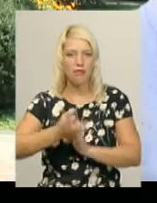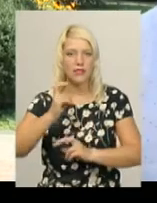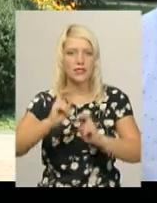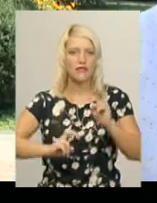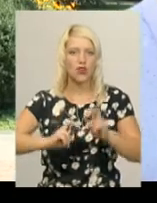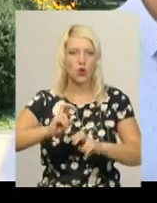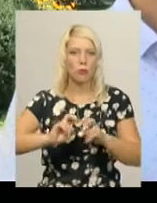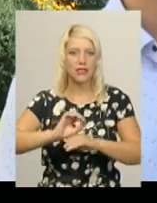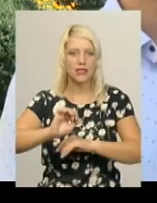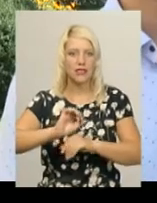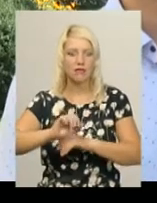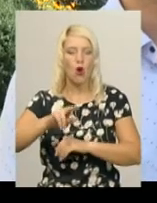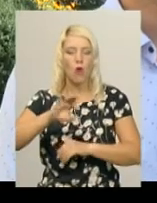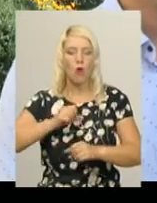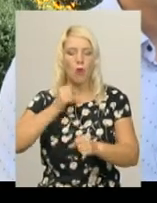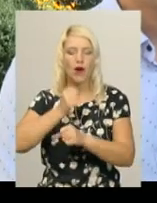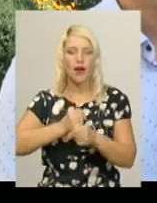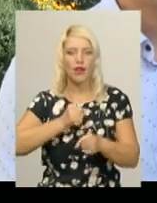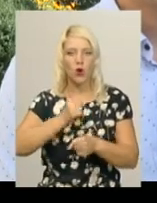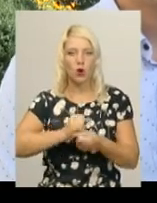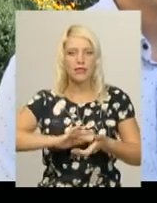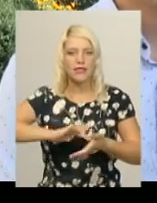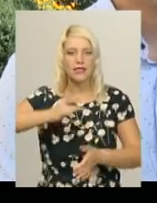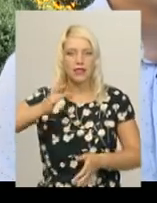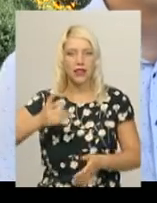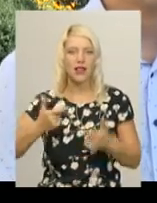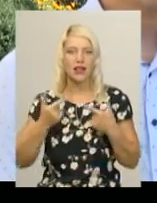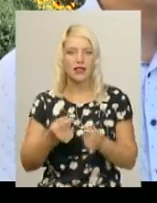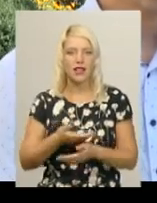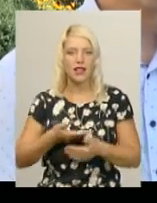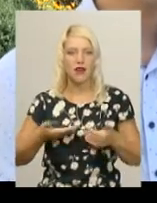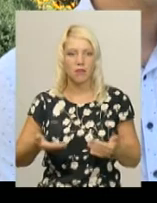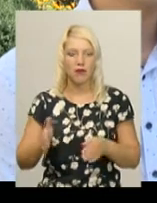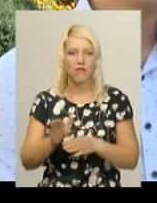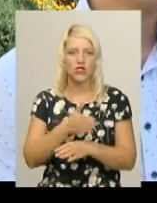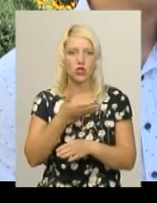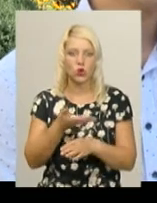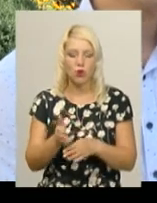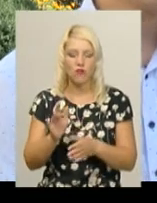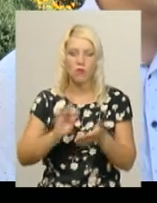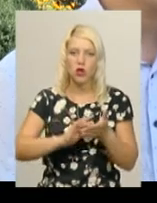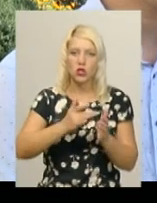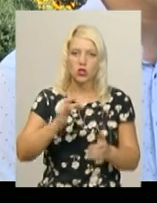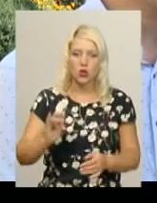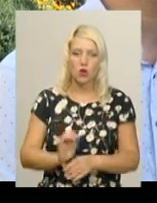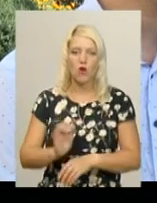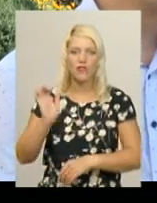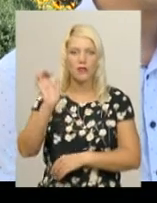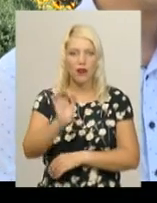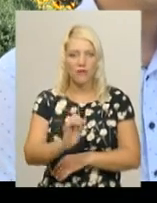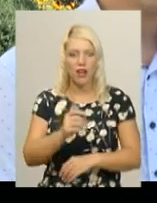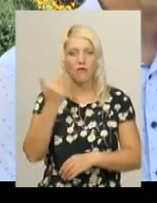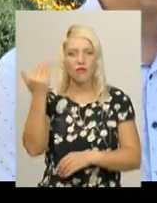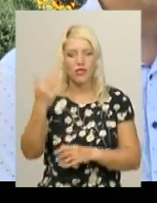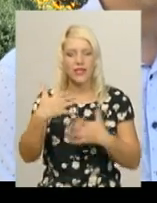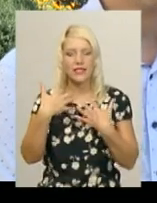по переробці даного скла, де ми відсортоване скло відправляємо, вони забирають